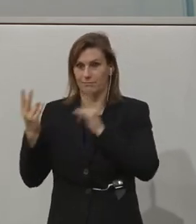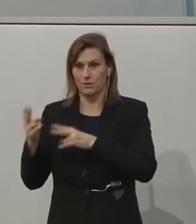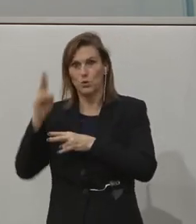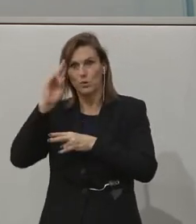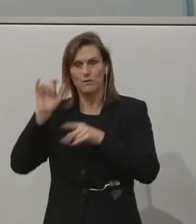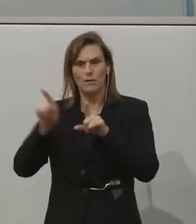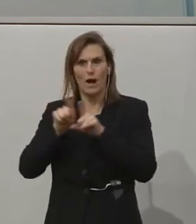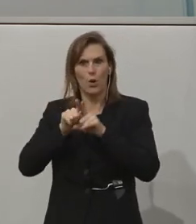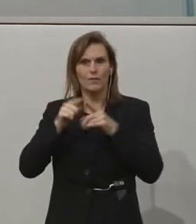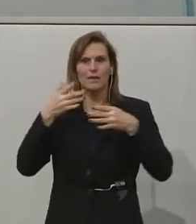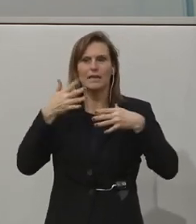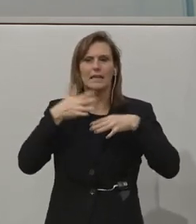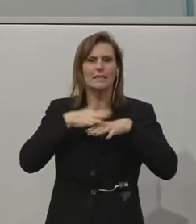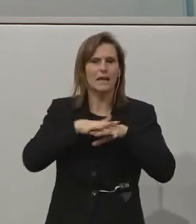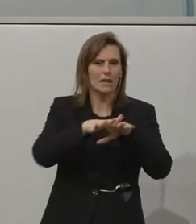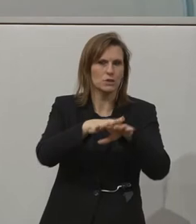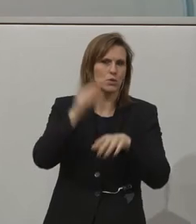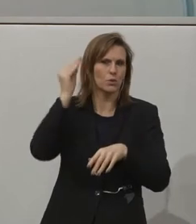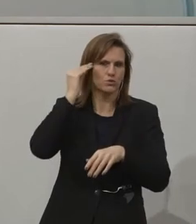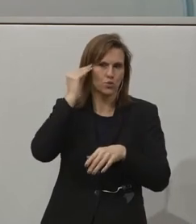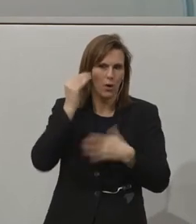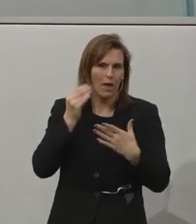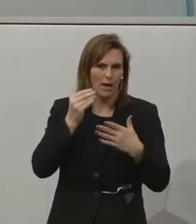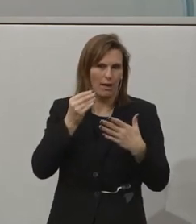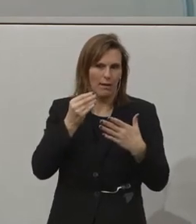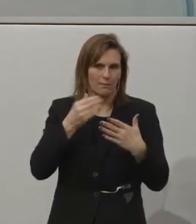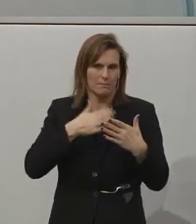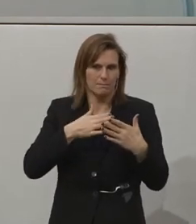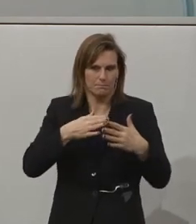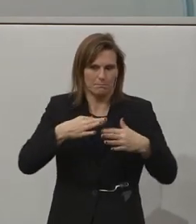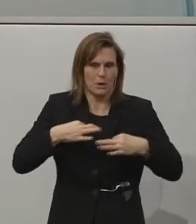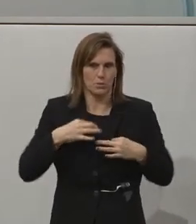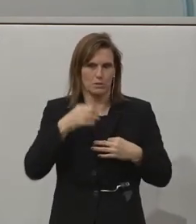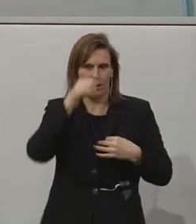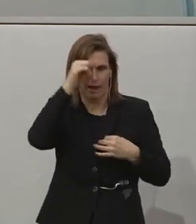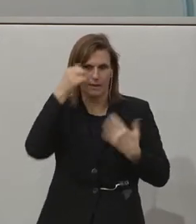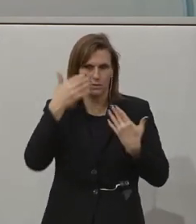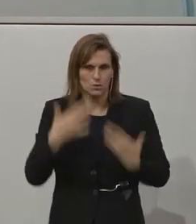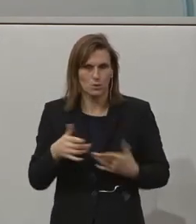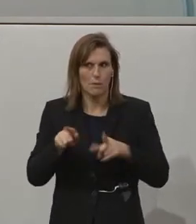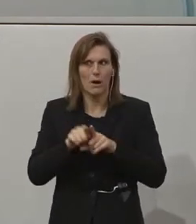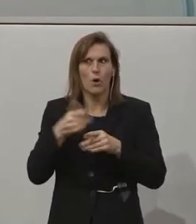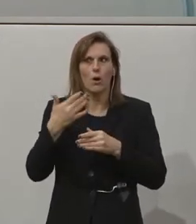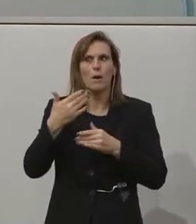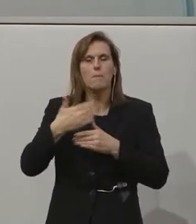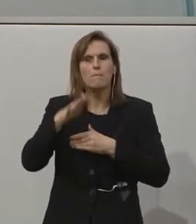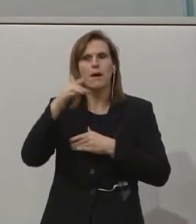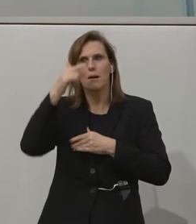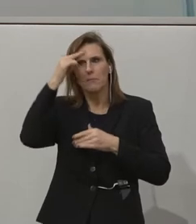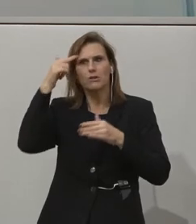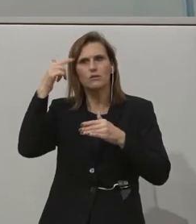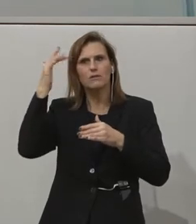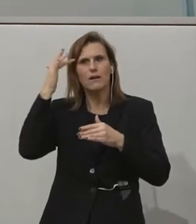attending mainstream schools with supports within the school and then coming through to us in third level. So the,